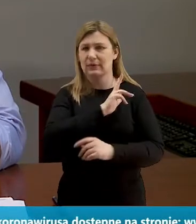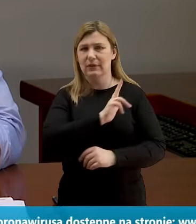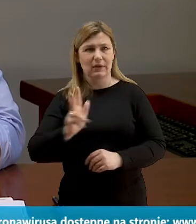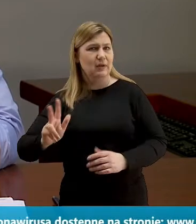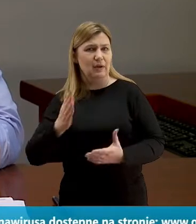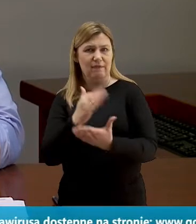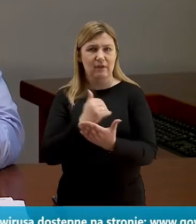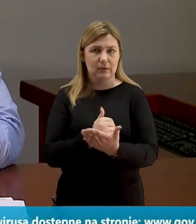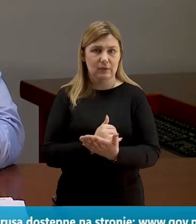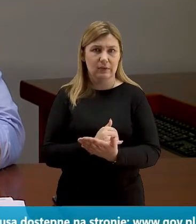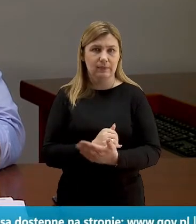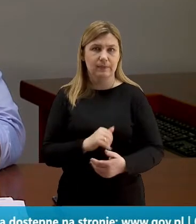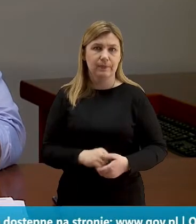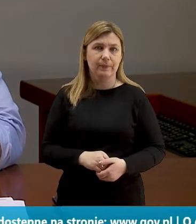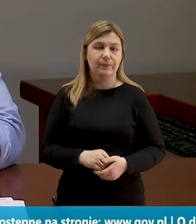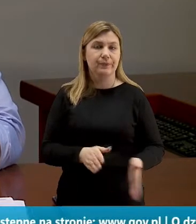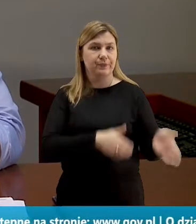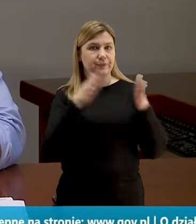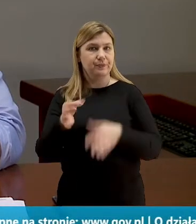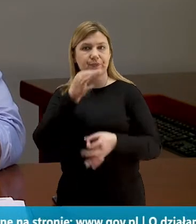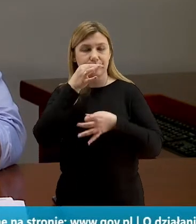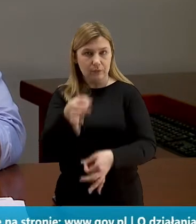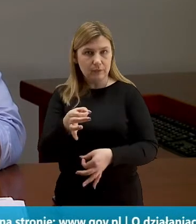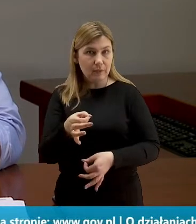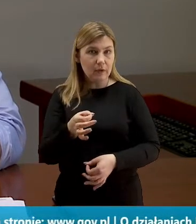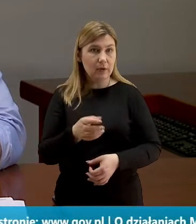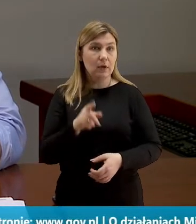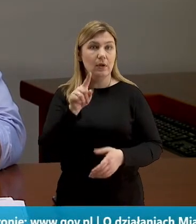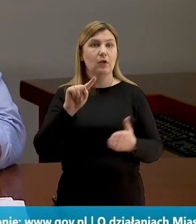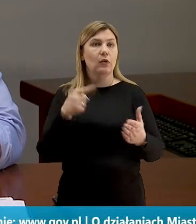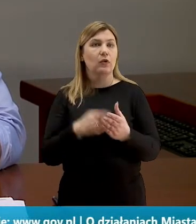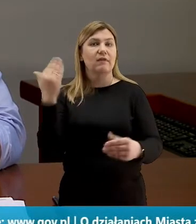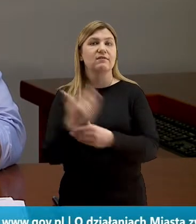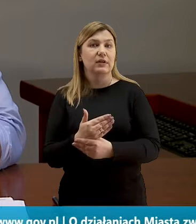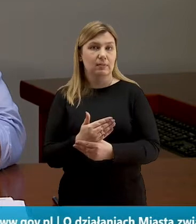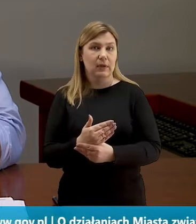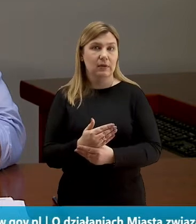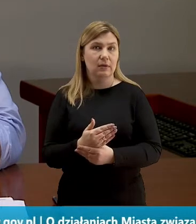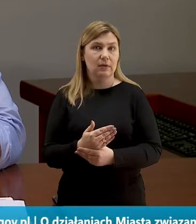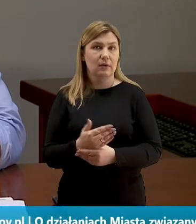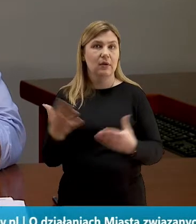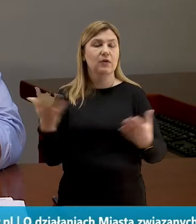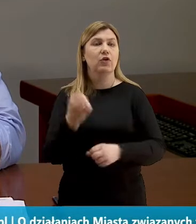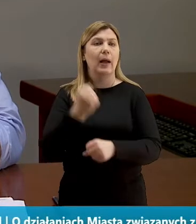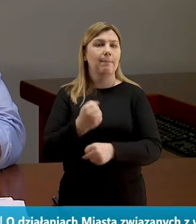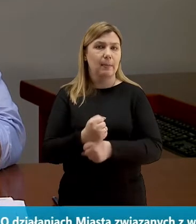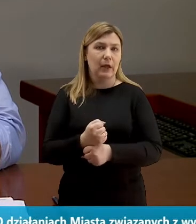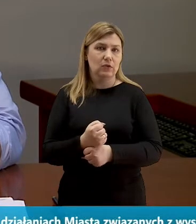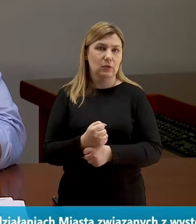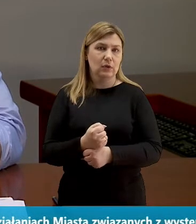warunkach. Kolejne pytanie dotyczy firm, gdzie pracuje